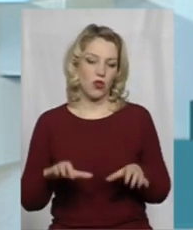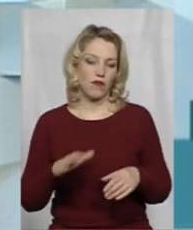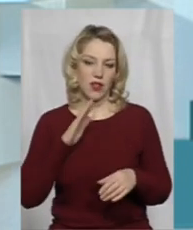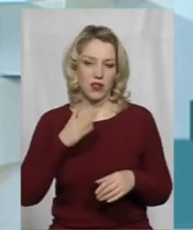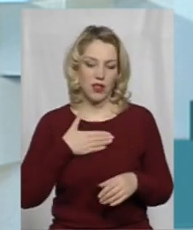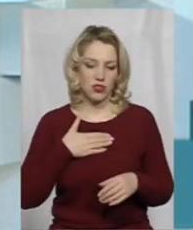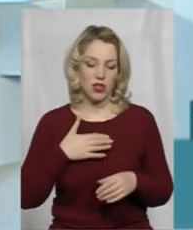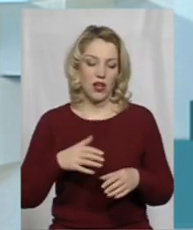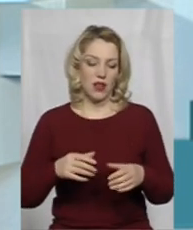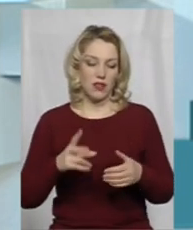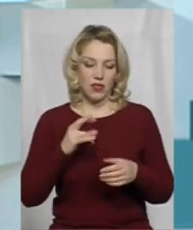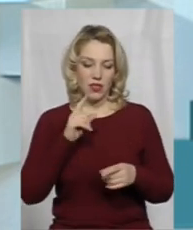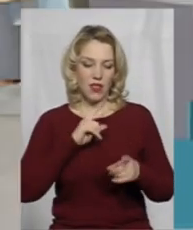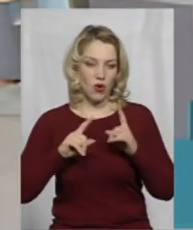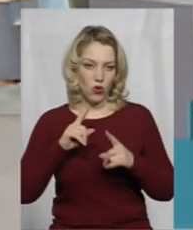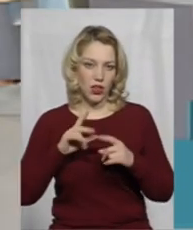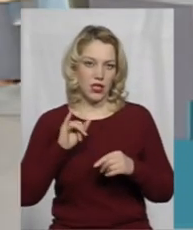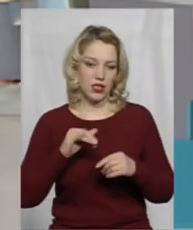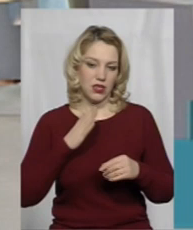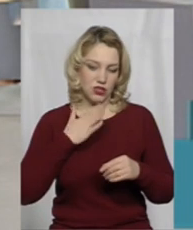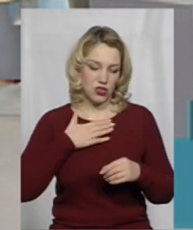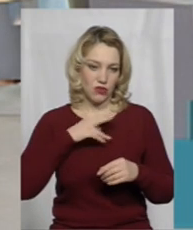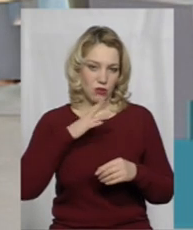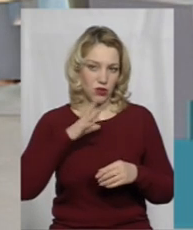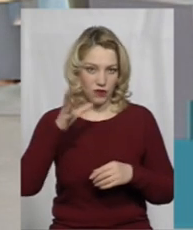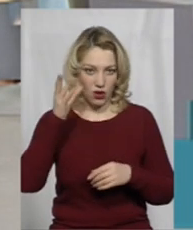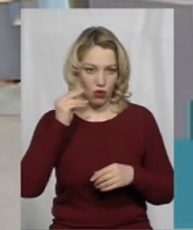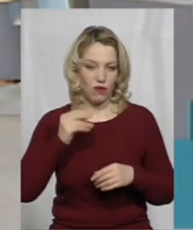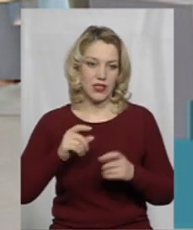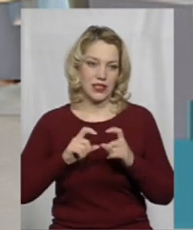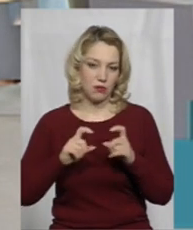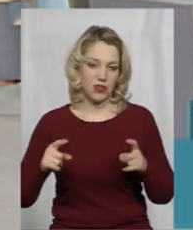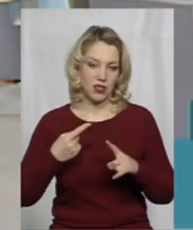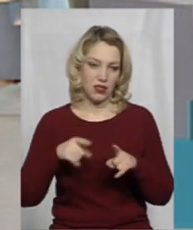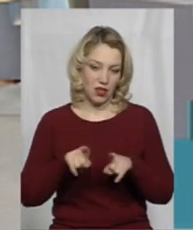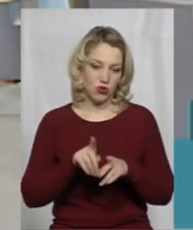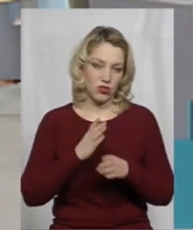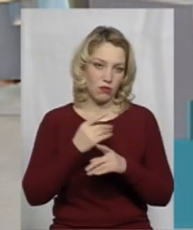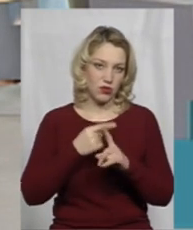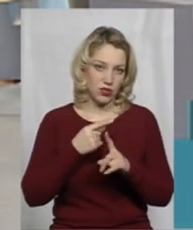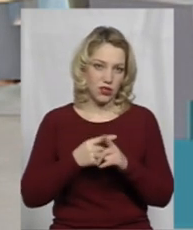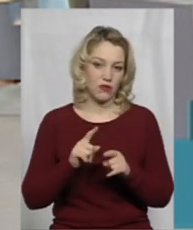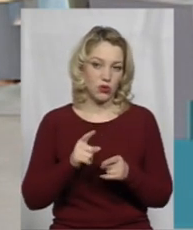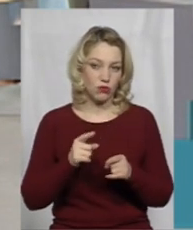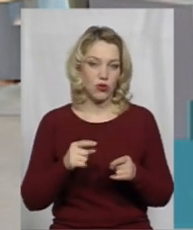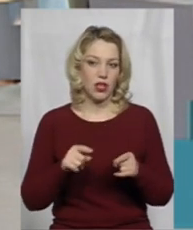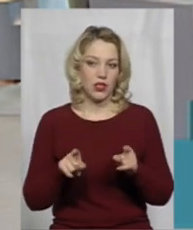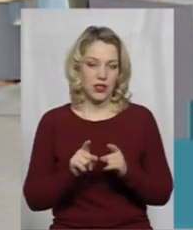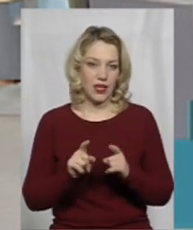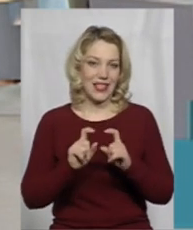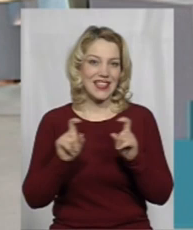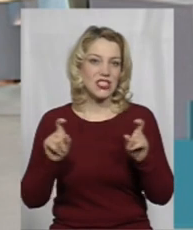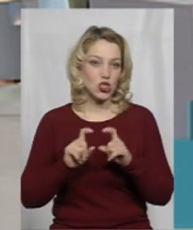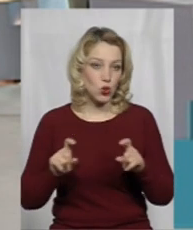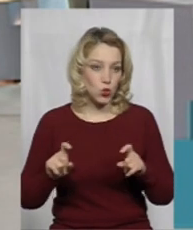наш виступив на колегії, і наші зауваження були враховані Департаментом. Також є позитив. Тому, напевно, такі інститути,